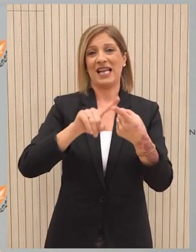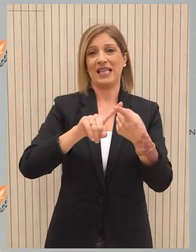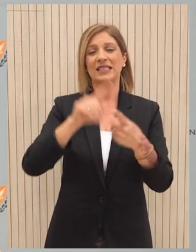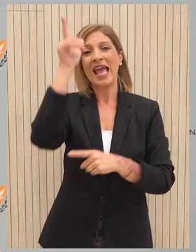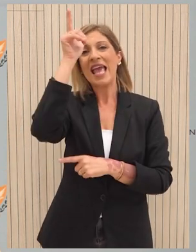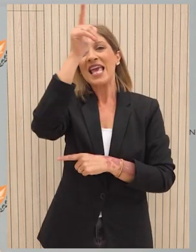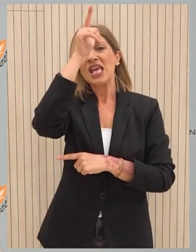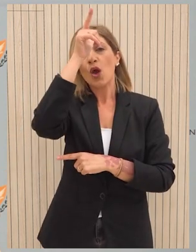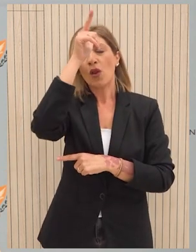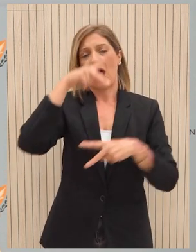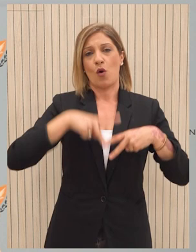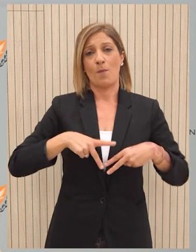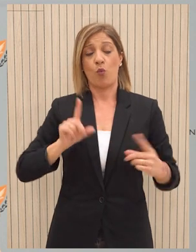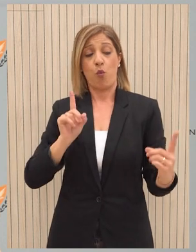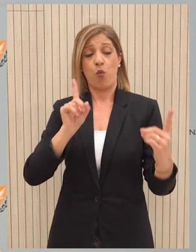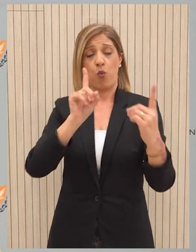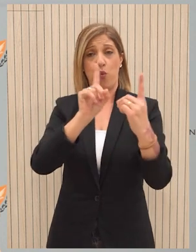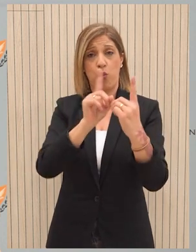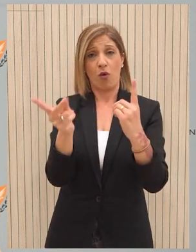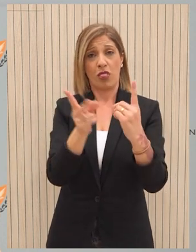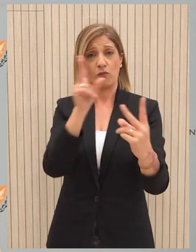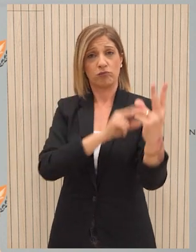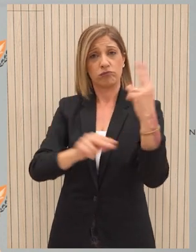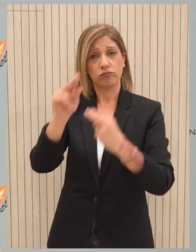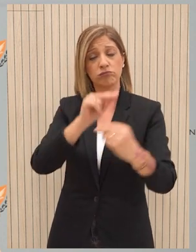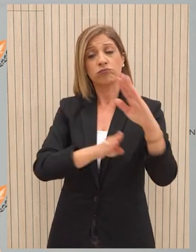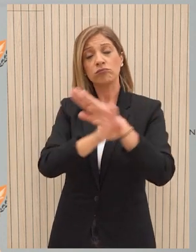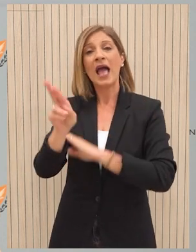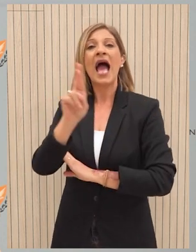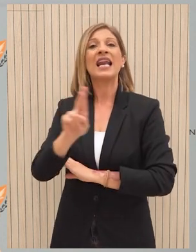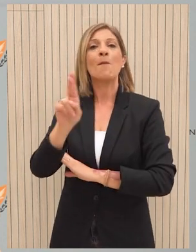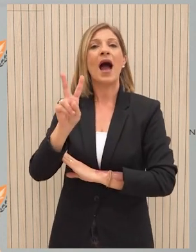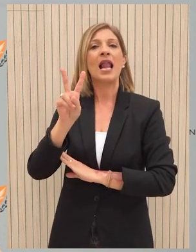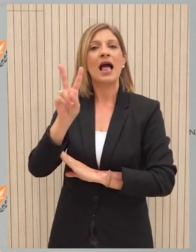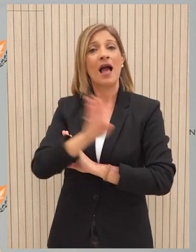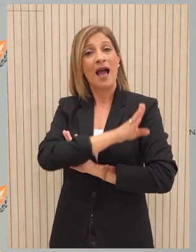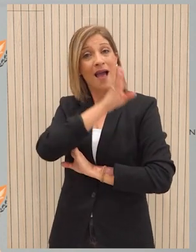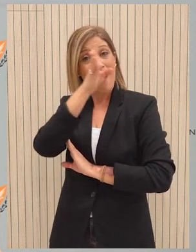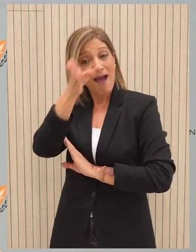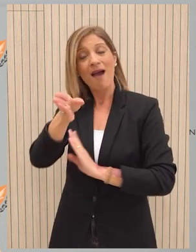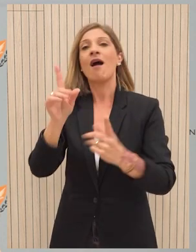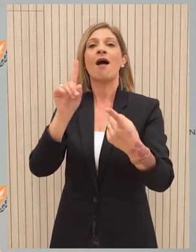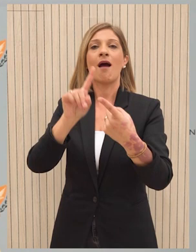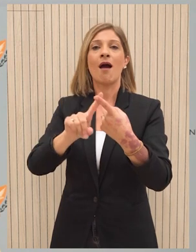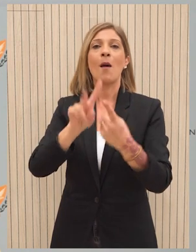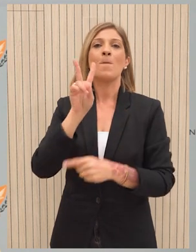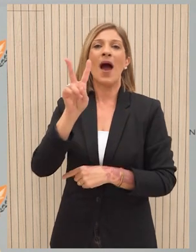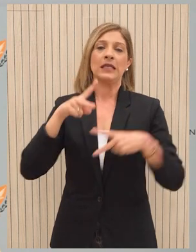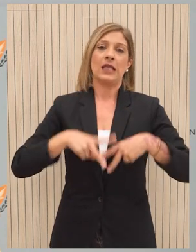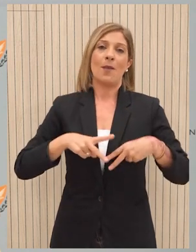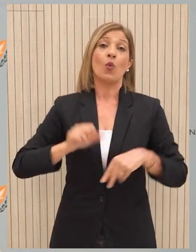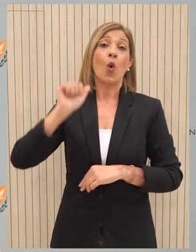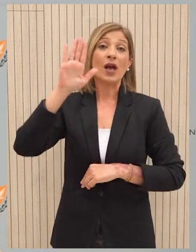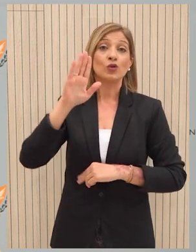Ιορδανό ομόλογό τους, το Αμάν της Ιορδανίας και ακολούθως μετέβηκε στη Ραμάλα όπου πραγματοποιήσε συνάντηση με τον Παλαιστίνιο Υπουργό